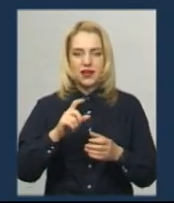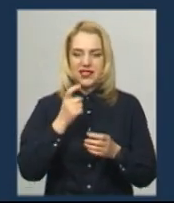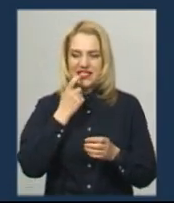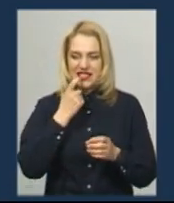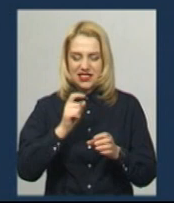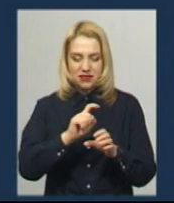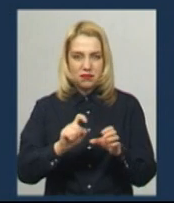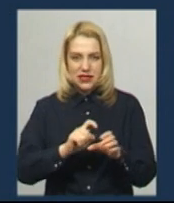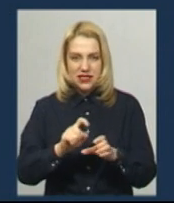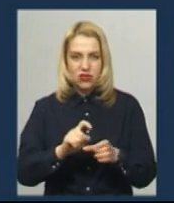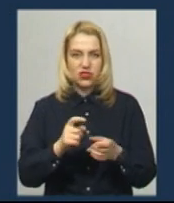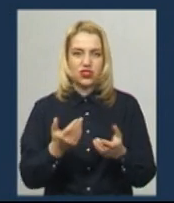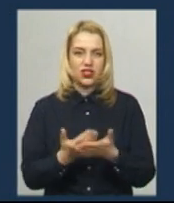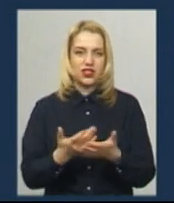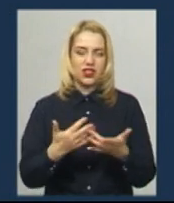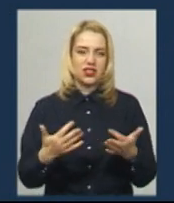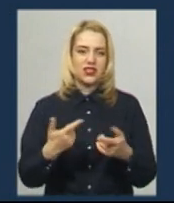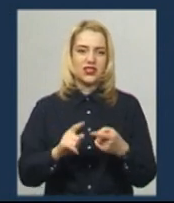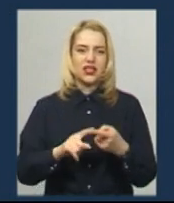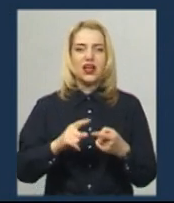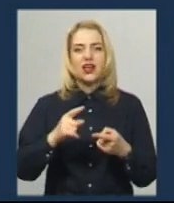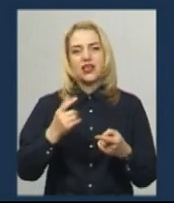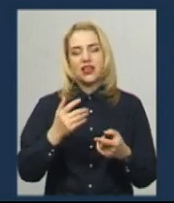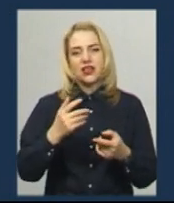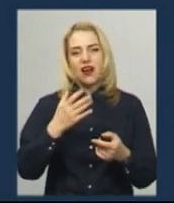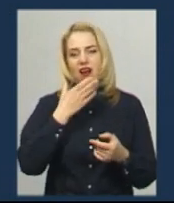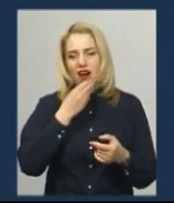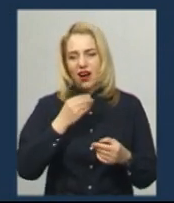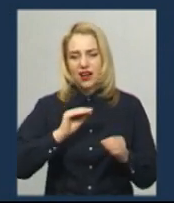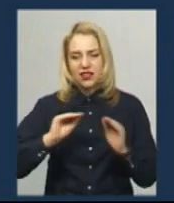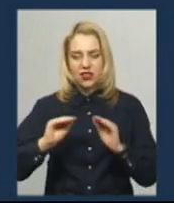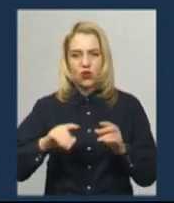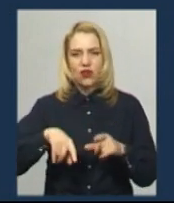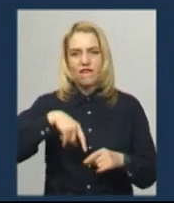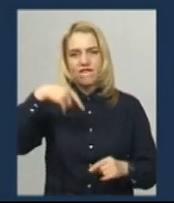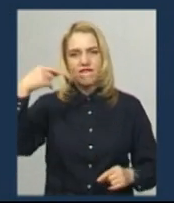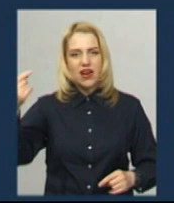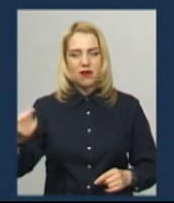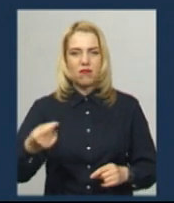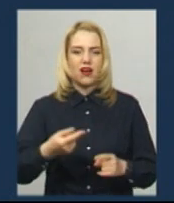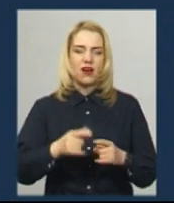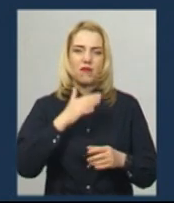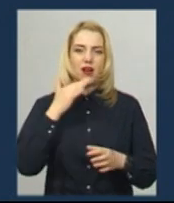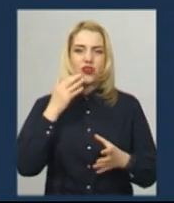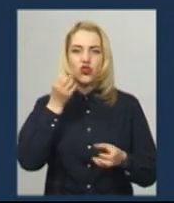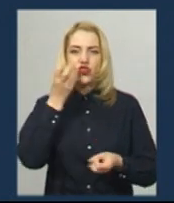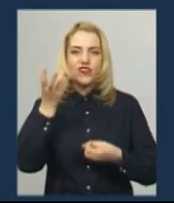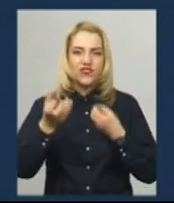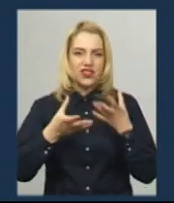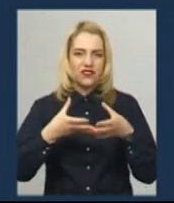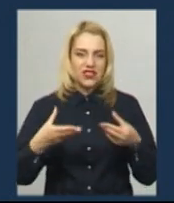ті самі, і багато натурального декору, сербові гілочки, багато квітків пресняних, які можна